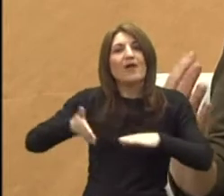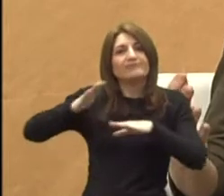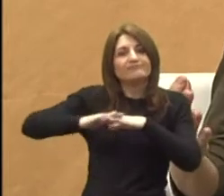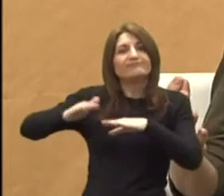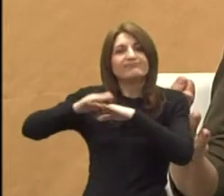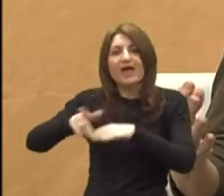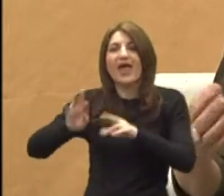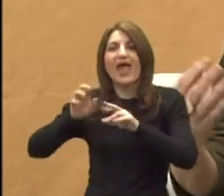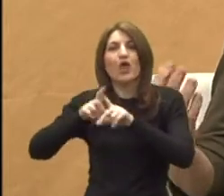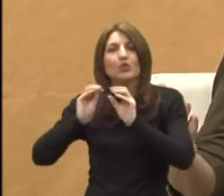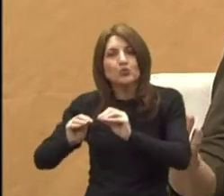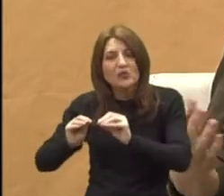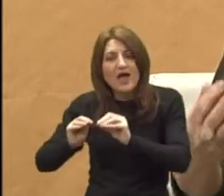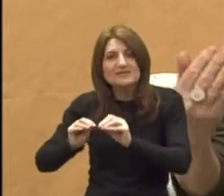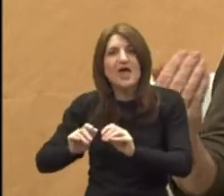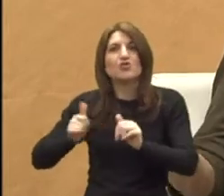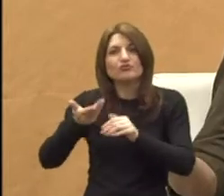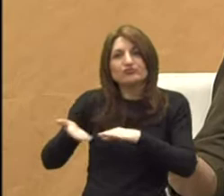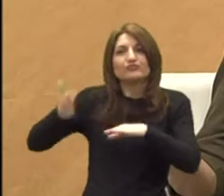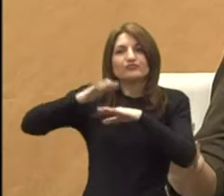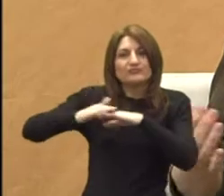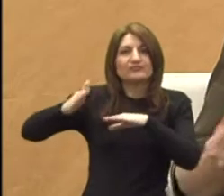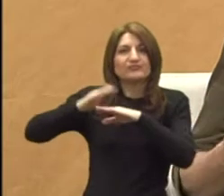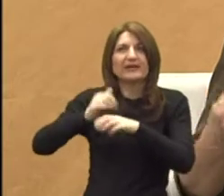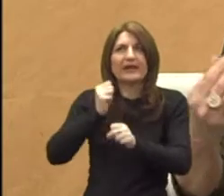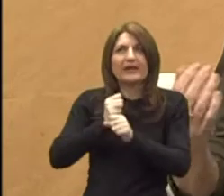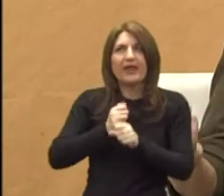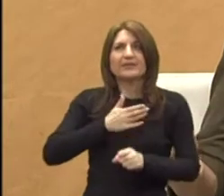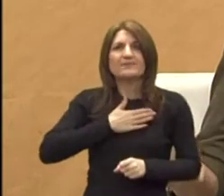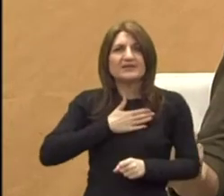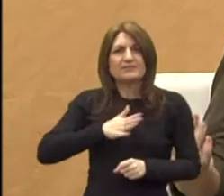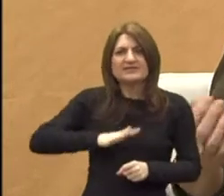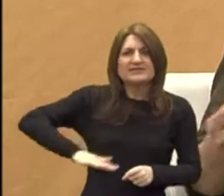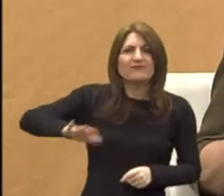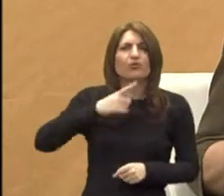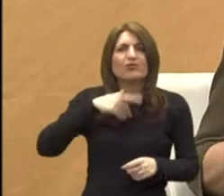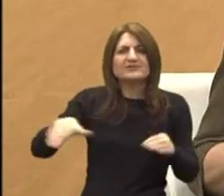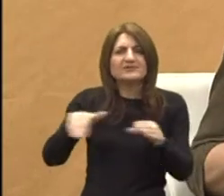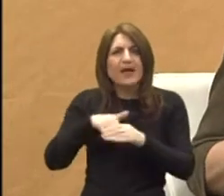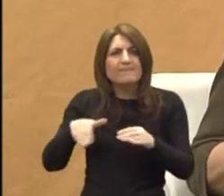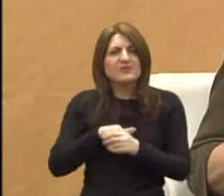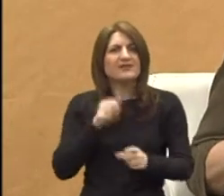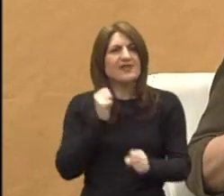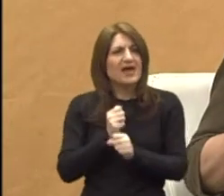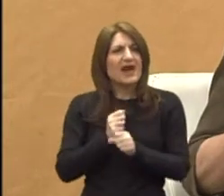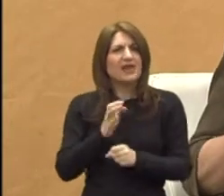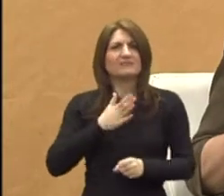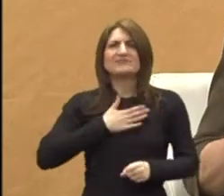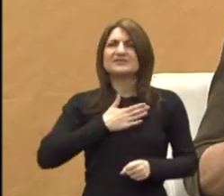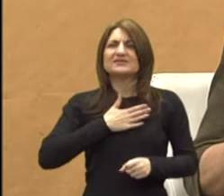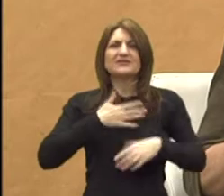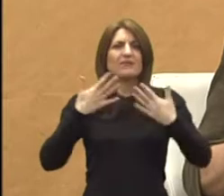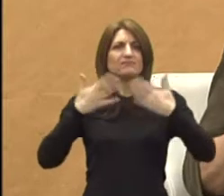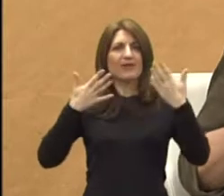edukacijama. Gradili smo, radili smo na sebi. Čitav kolektiv je radio da bi se polako od